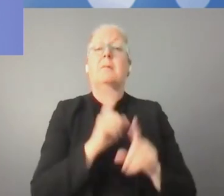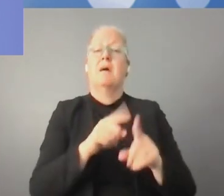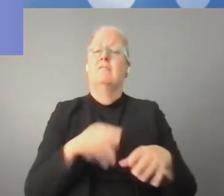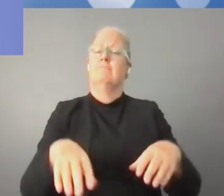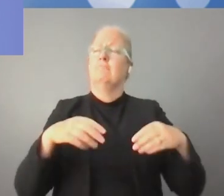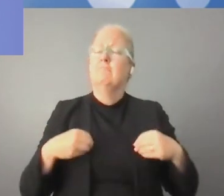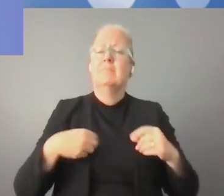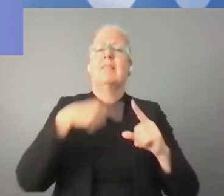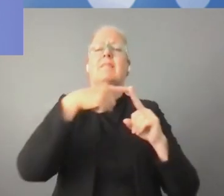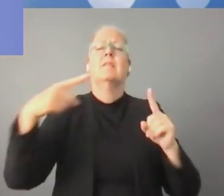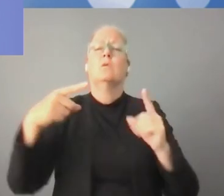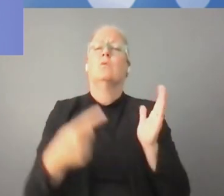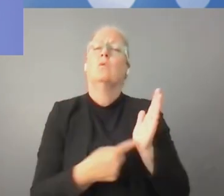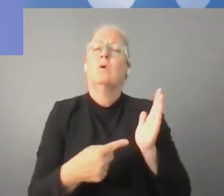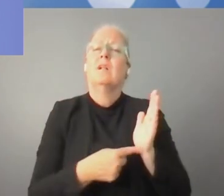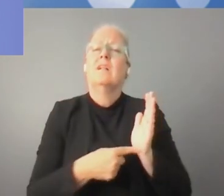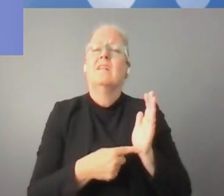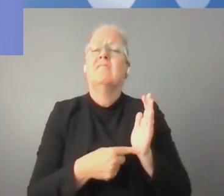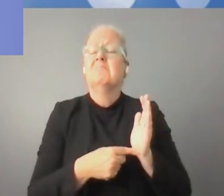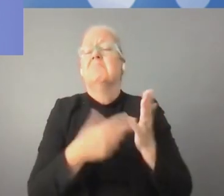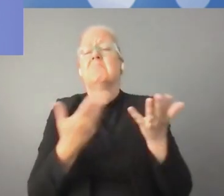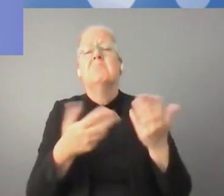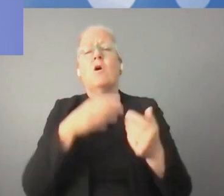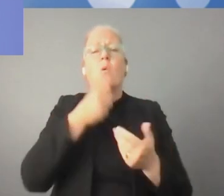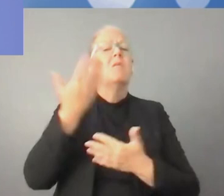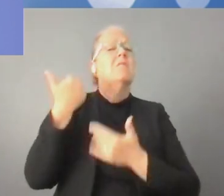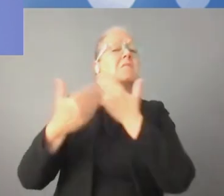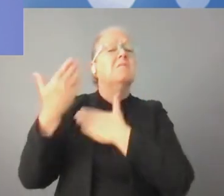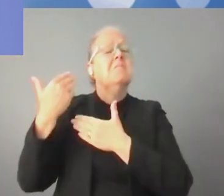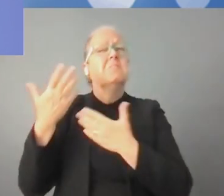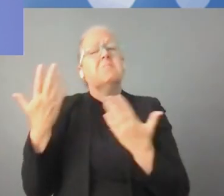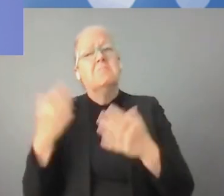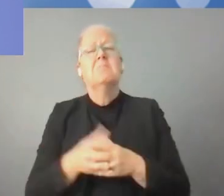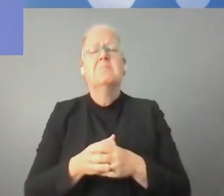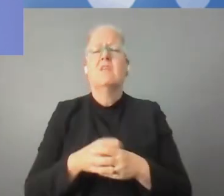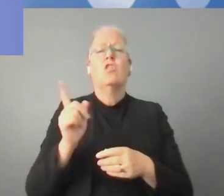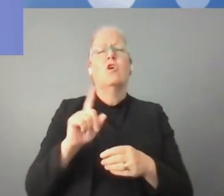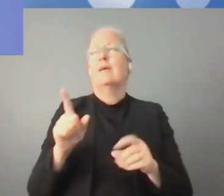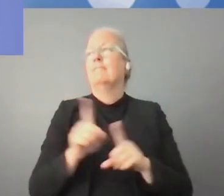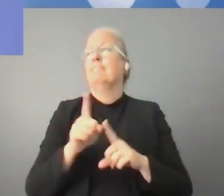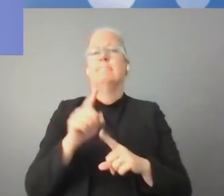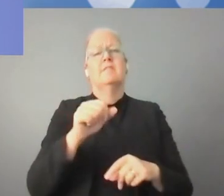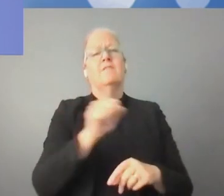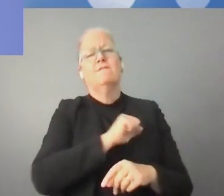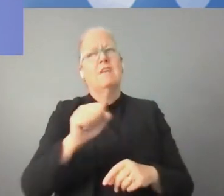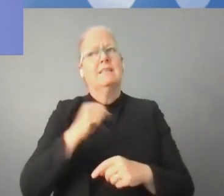رجال الأعمال. أيضاً التحدي الأول هو بالنسبة للشركات